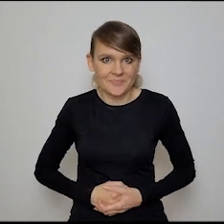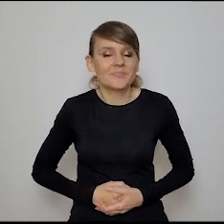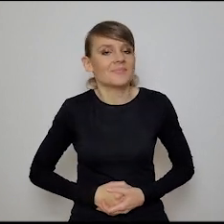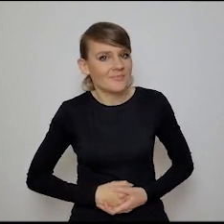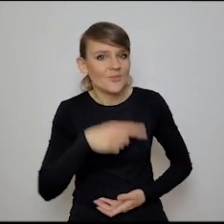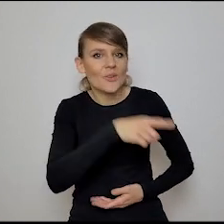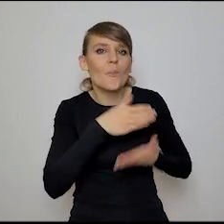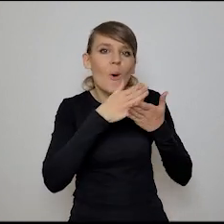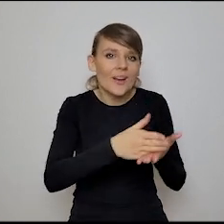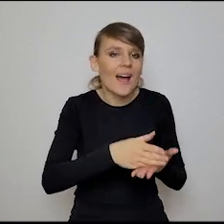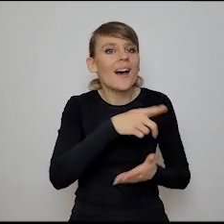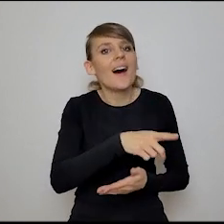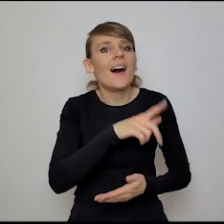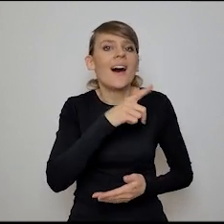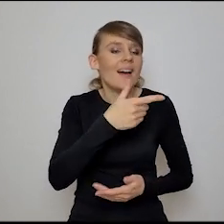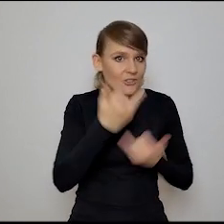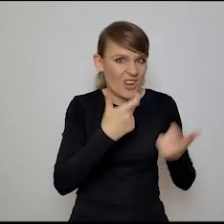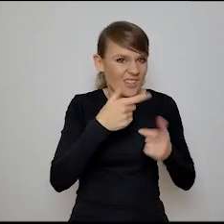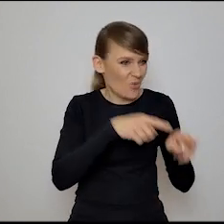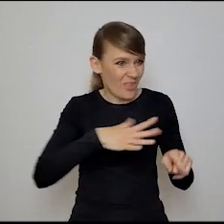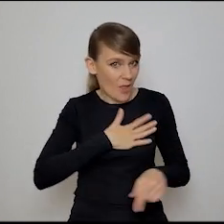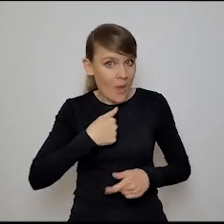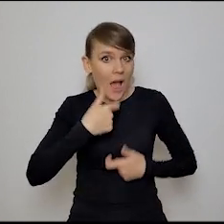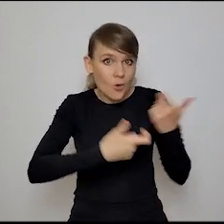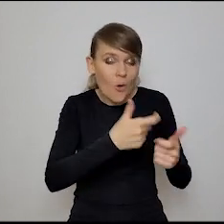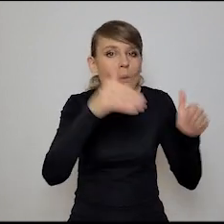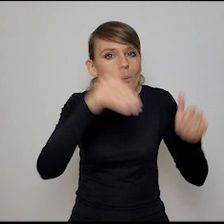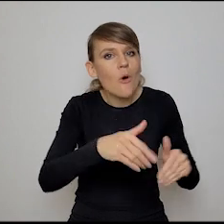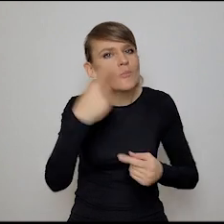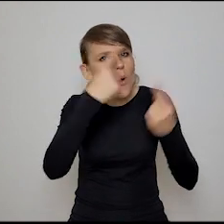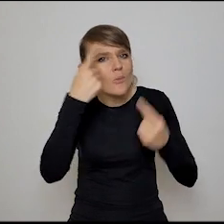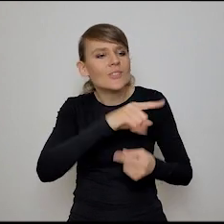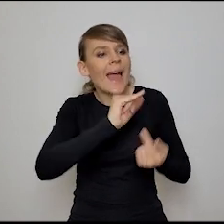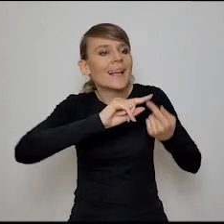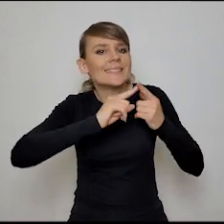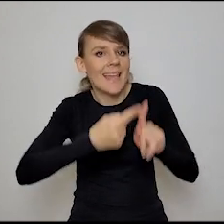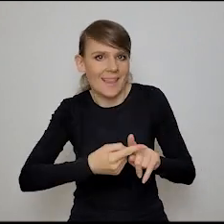porada, jak robisz to, czego nie lubisz, to znajdź w tym coś, co ma dla Ciebie sens osobisty.